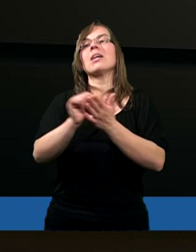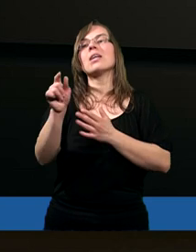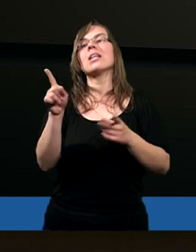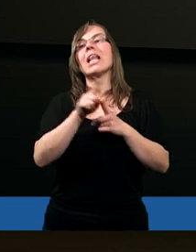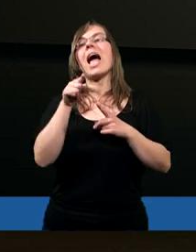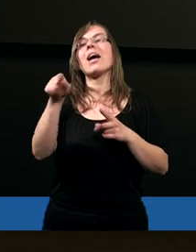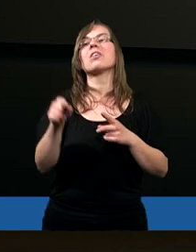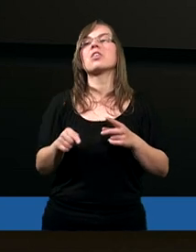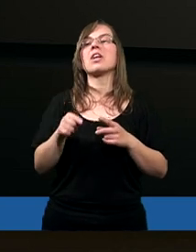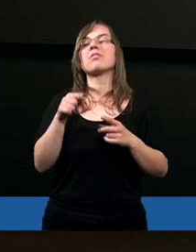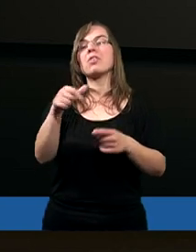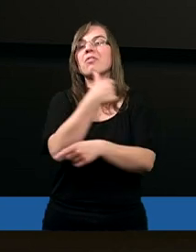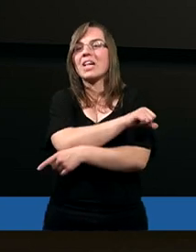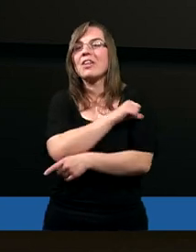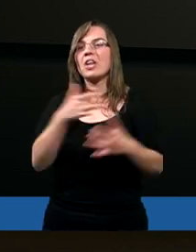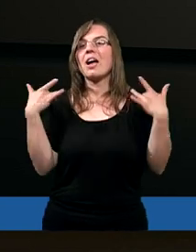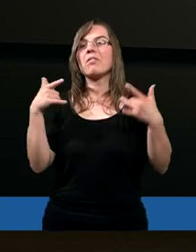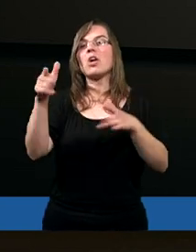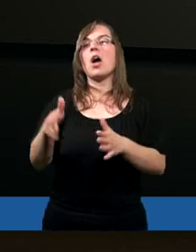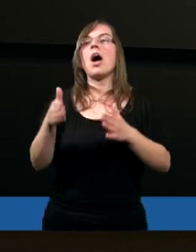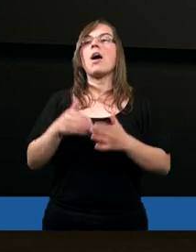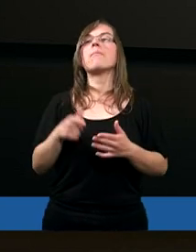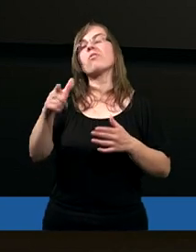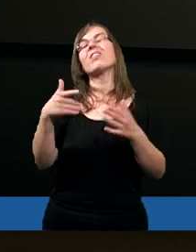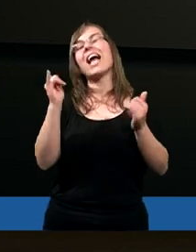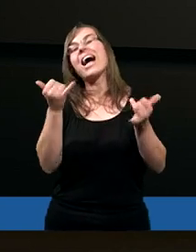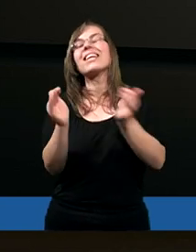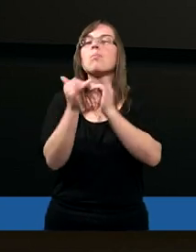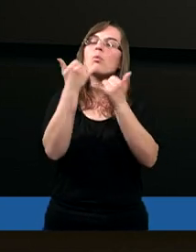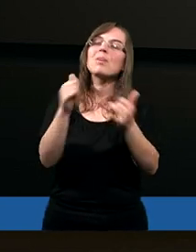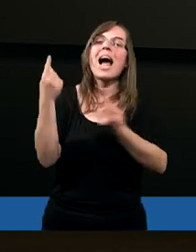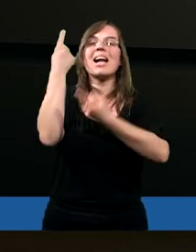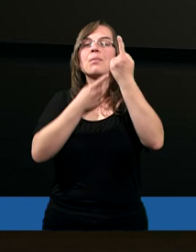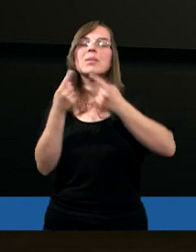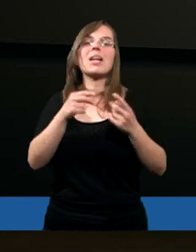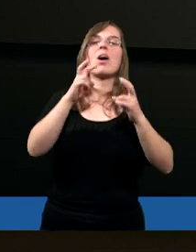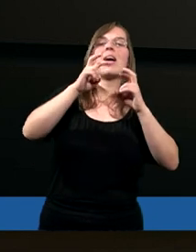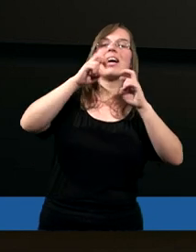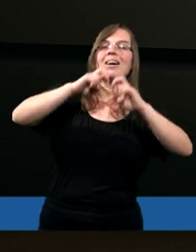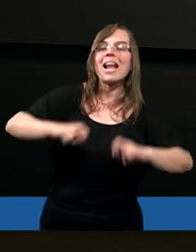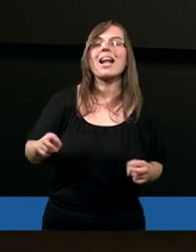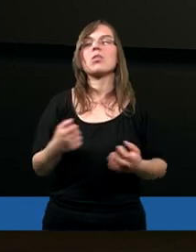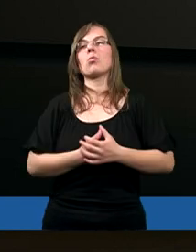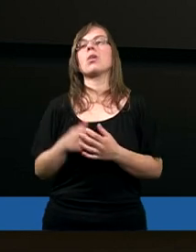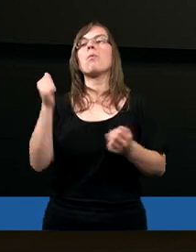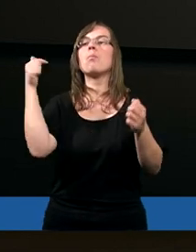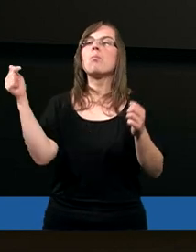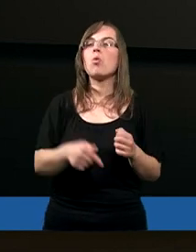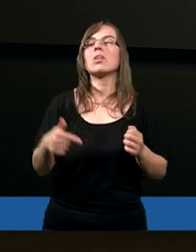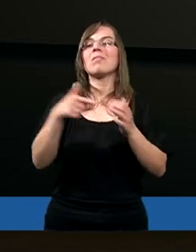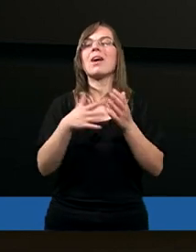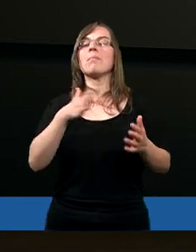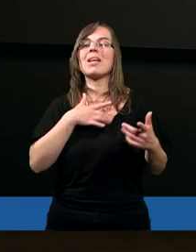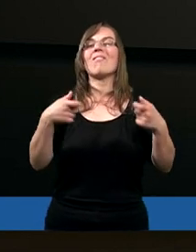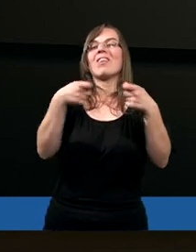jest tak, także jest wiele tych grup chrześcijańskich, które interpretują właśnie na własny sposób. Z kolei no właśnie, musimy